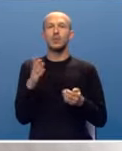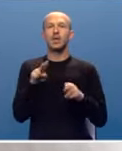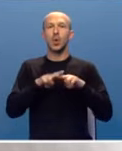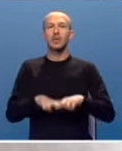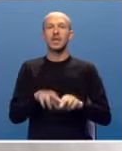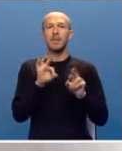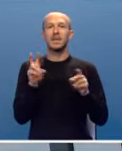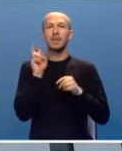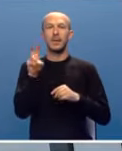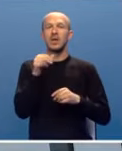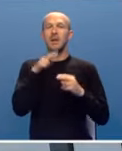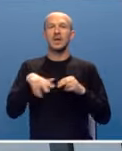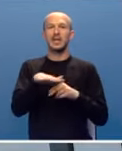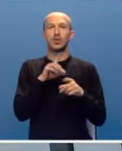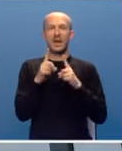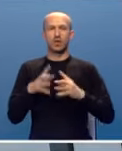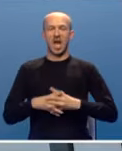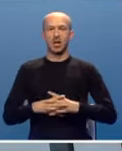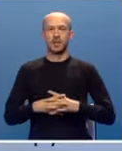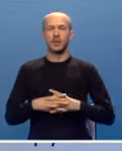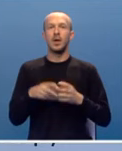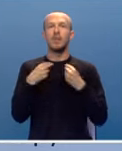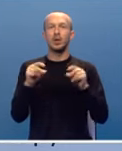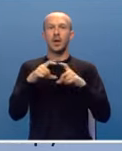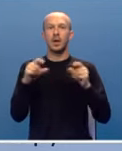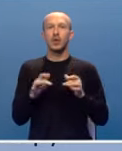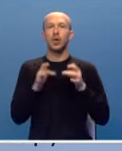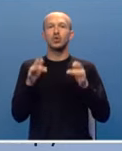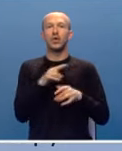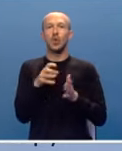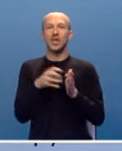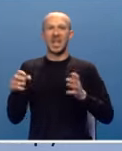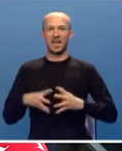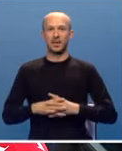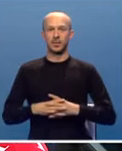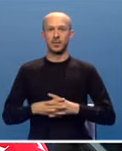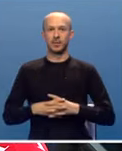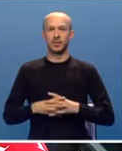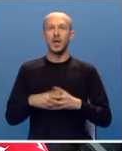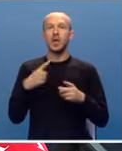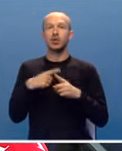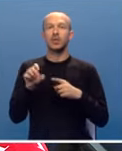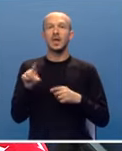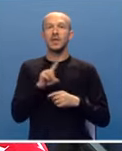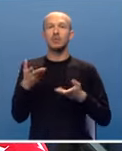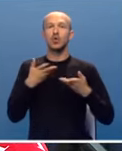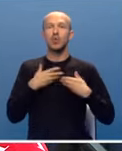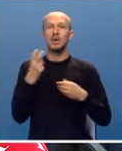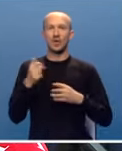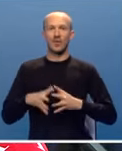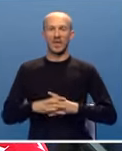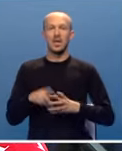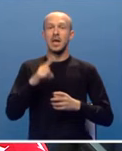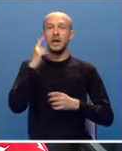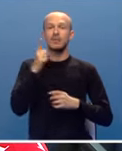da ostane bez gradskog i prigradskog prevoza. Prodaja karata odgođene do daljnjeg. S obzirom da nismo dobili cjenovnik